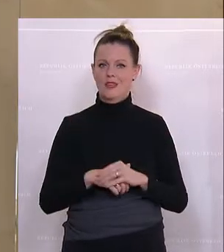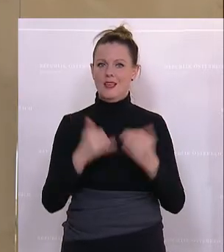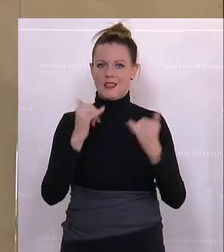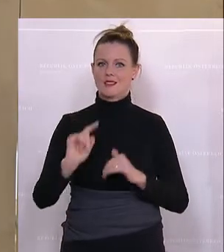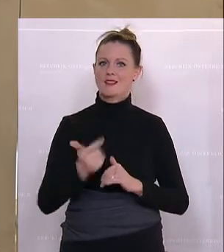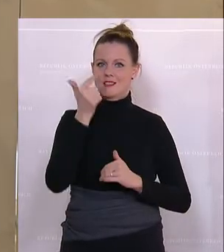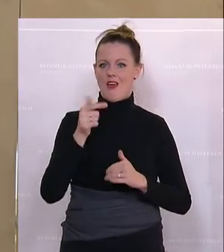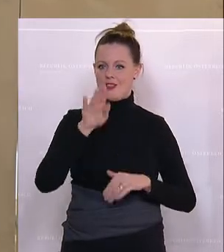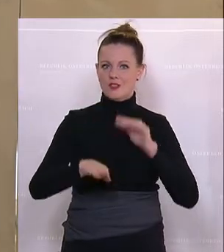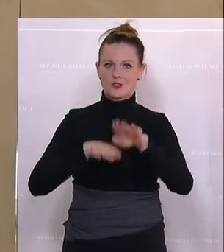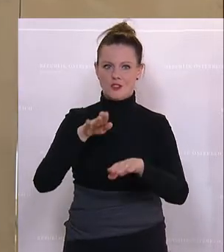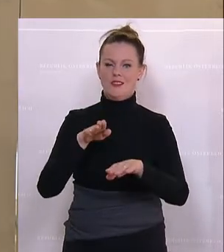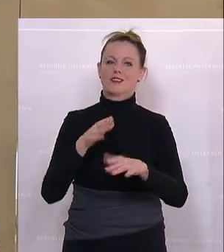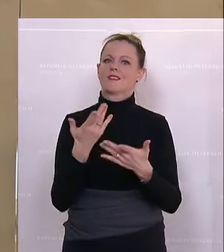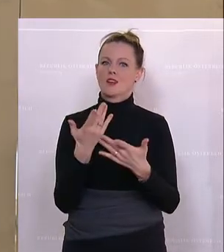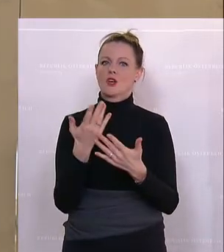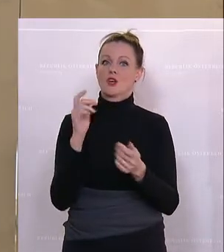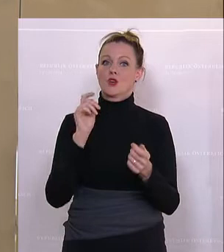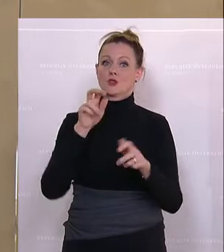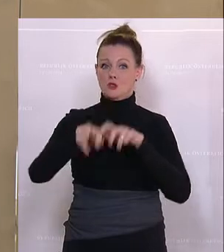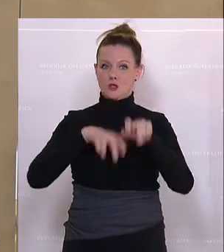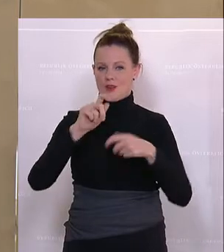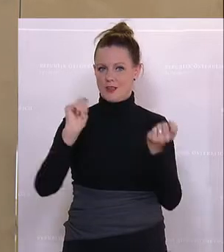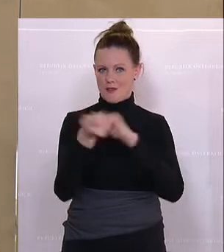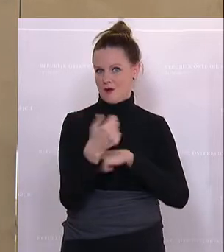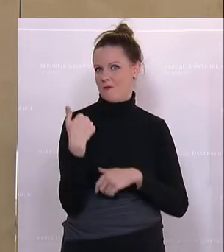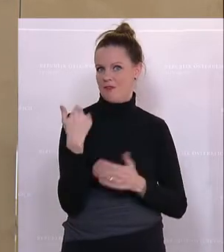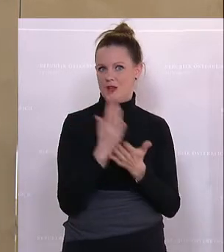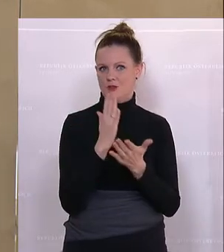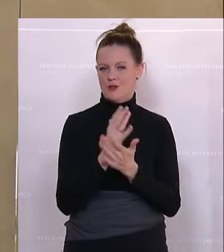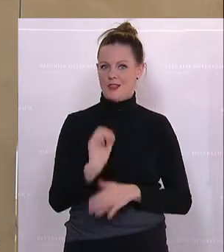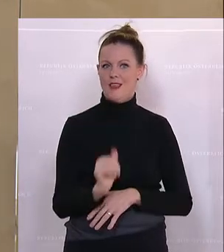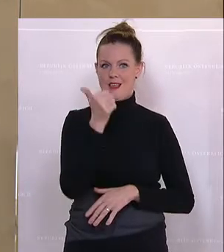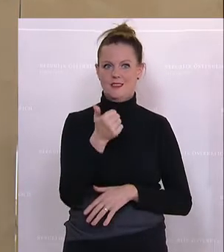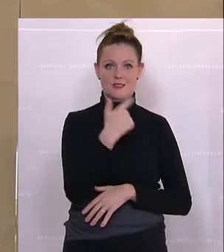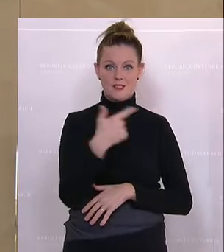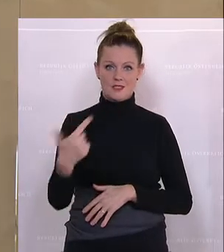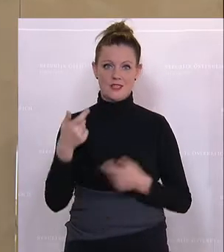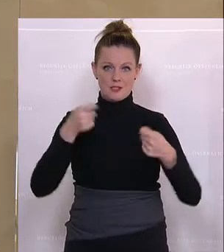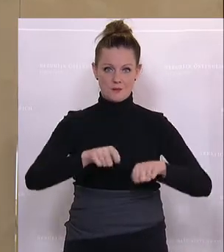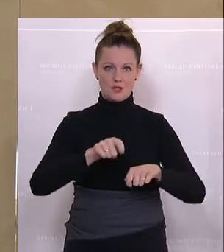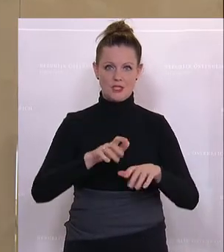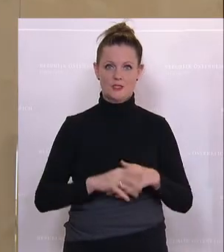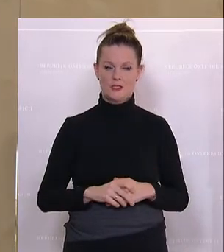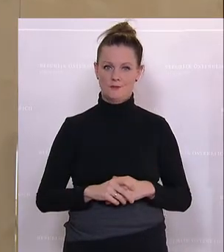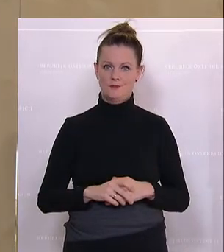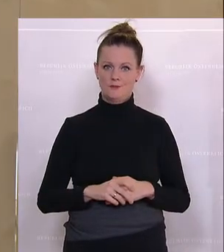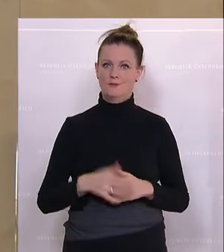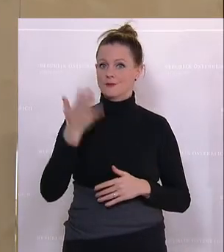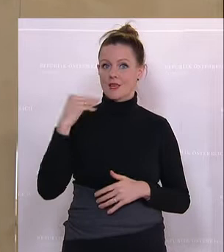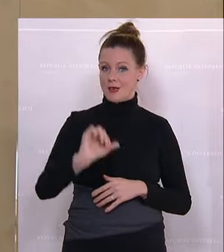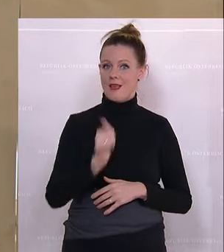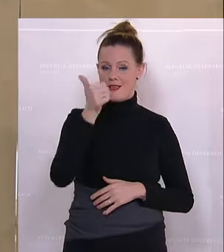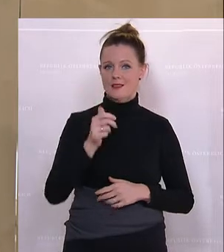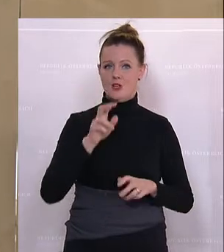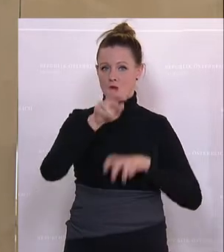Etappe ist, diese Steuerreform. Die erste Etappe haben wir bereits 2020 beschlossen. Damals haben wir den ersten